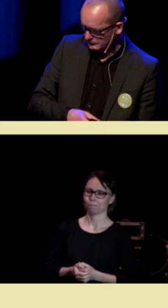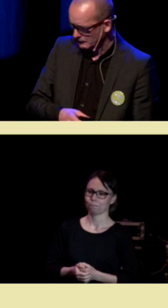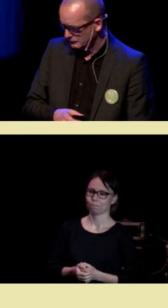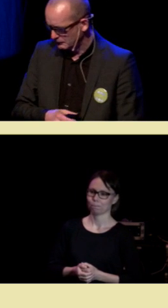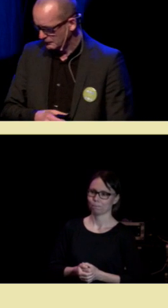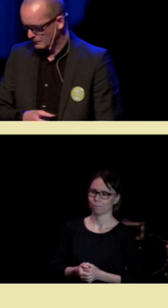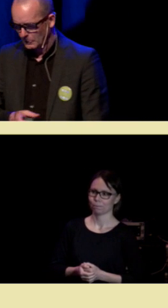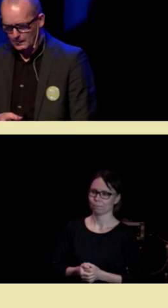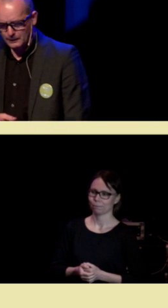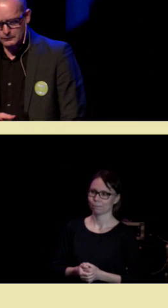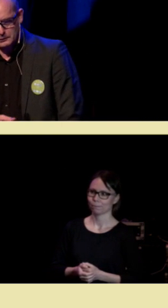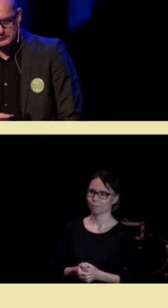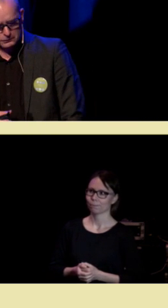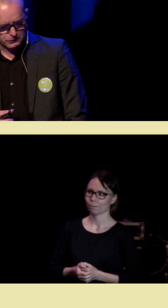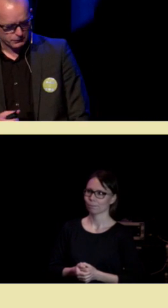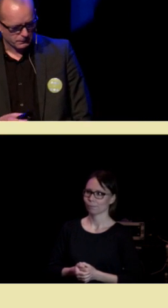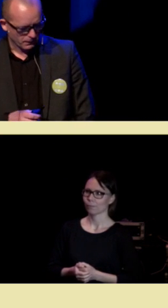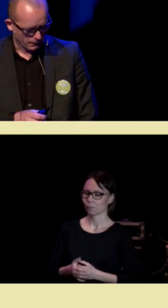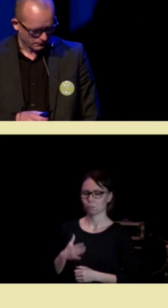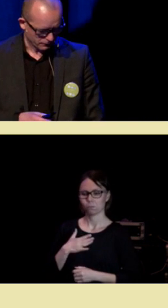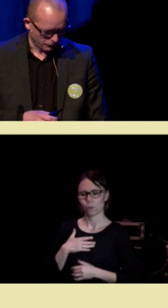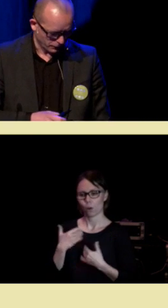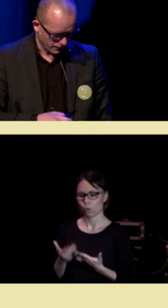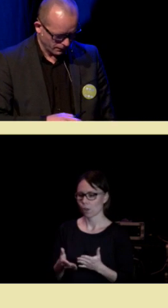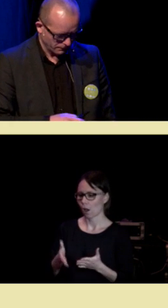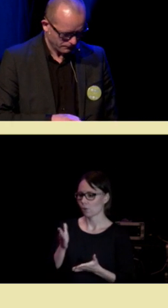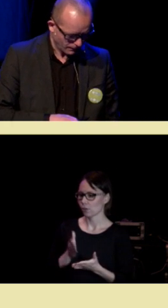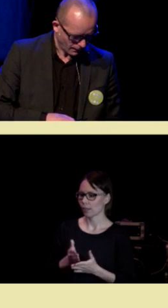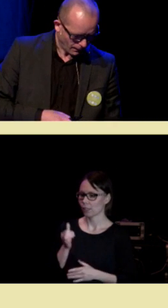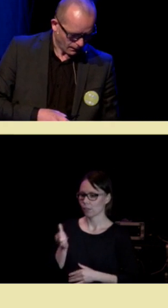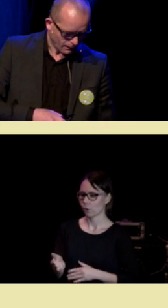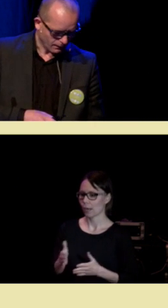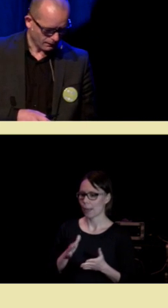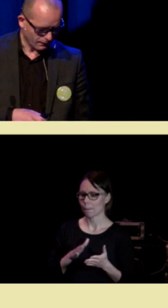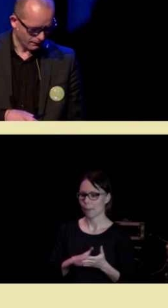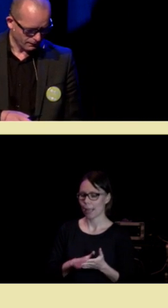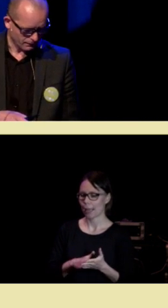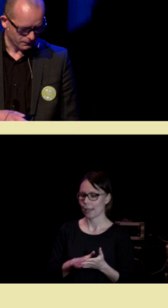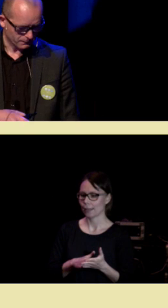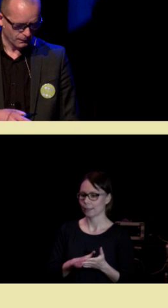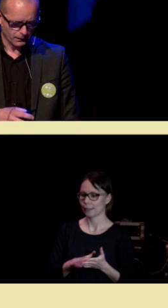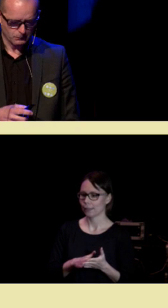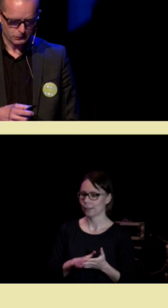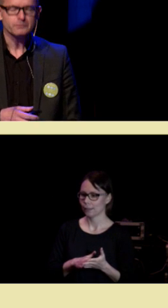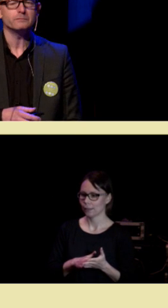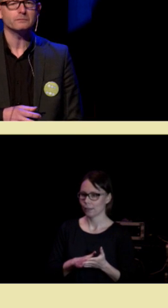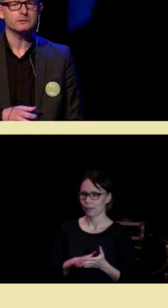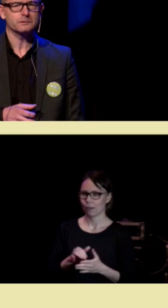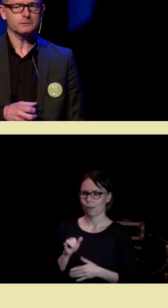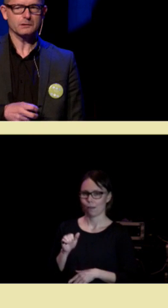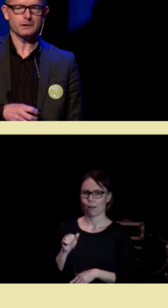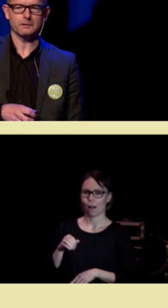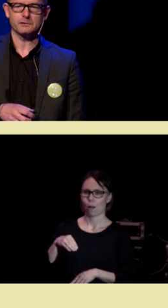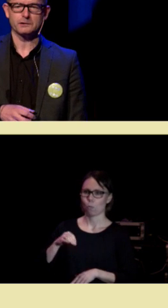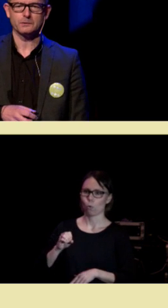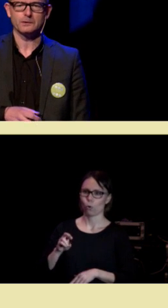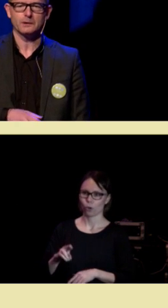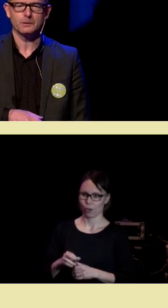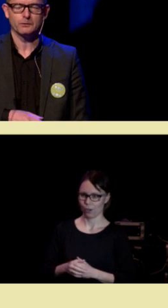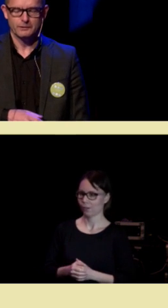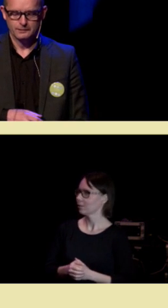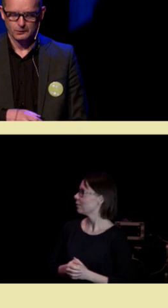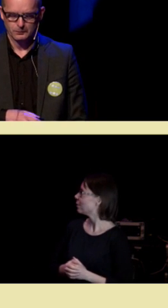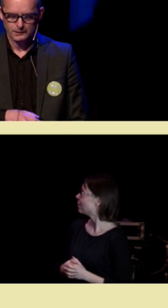og derfor får jeg lov til å avslutte med selvfølgelig Amor, Caravaggio,